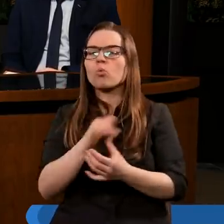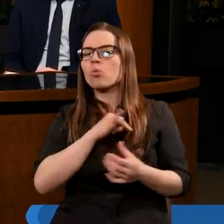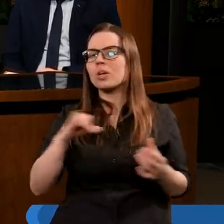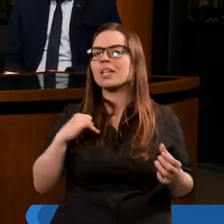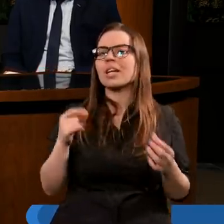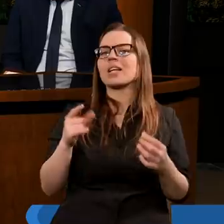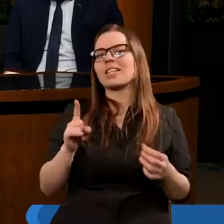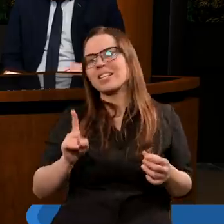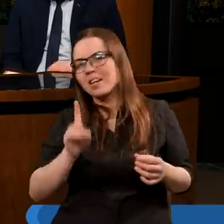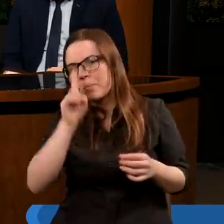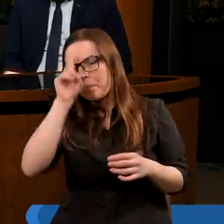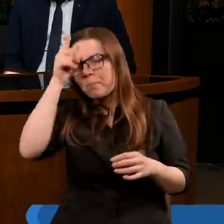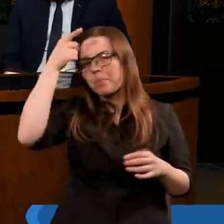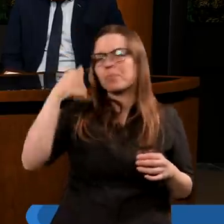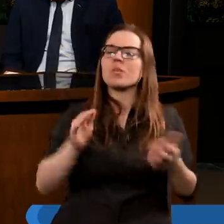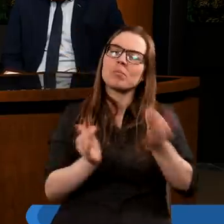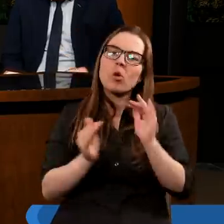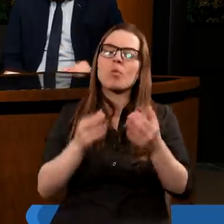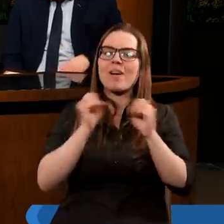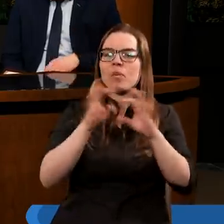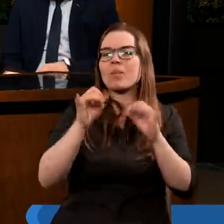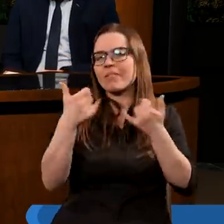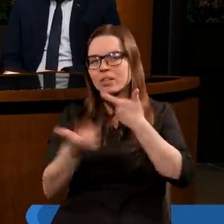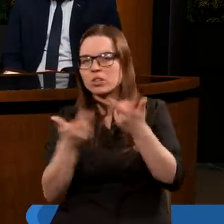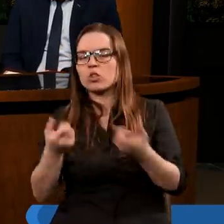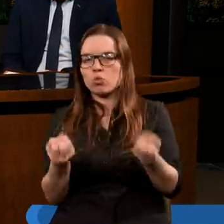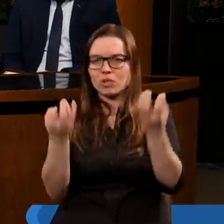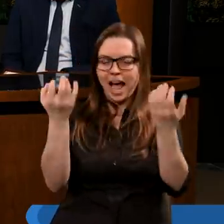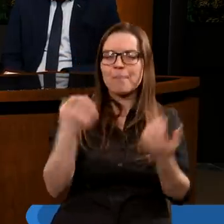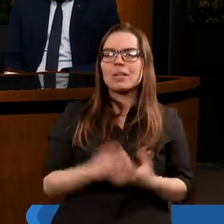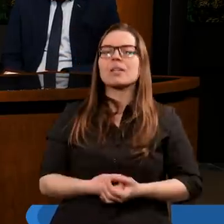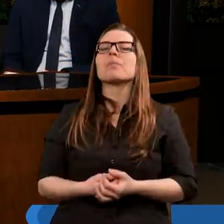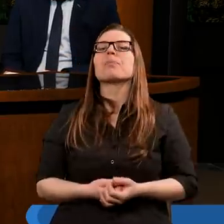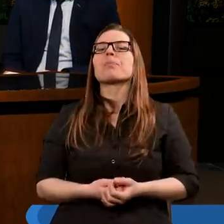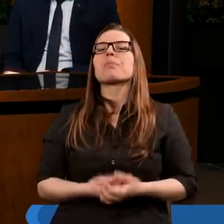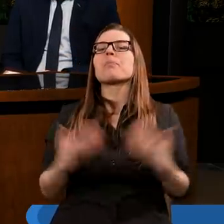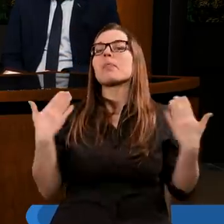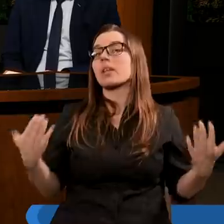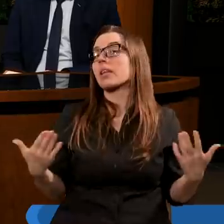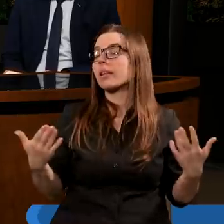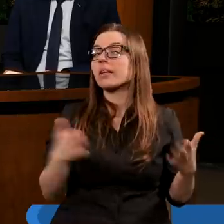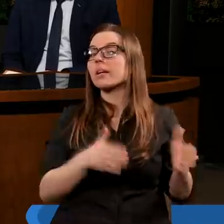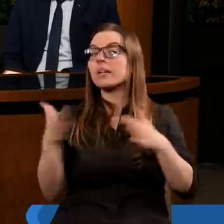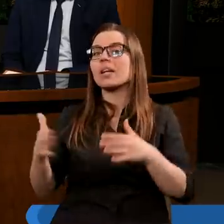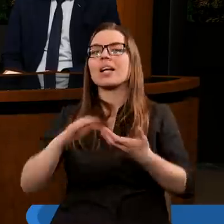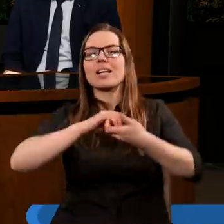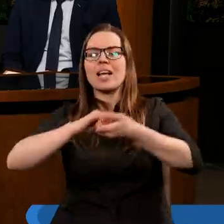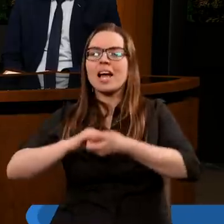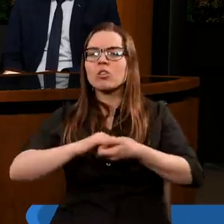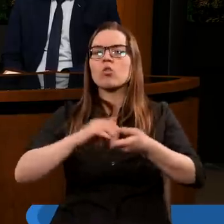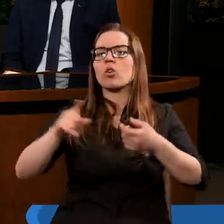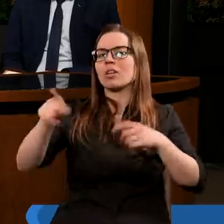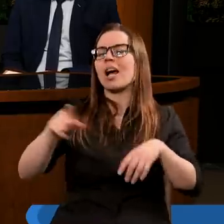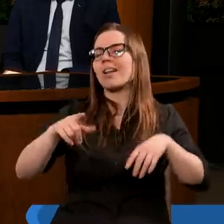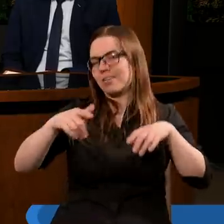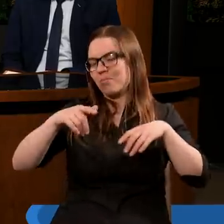spirytystycznymi objawieniami i innymi cudami, natomiast Stany Zjednoczone, ostatnia